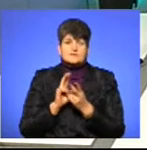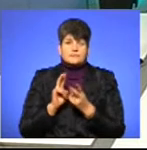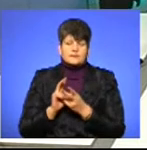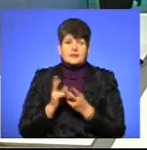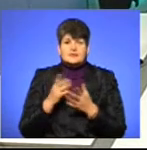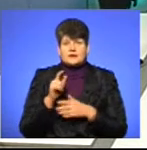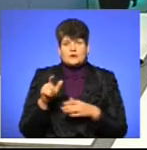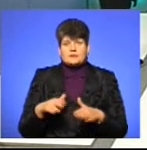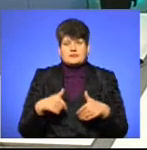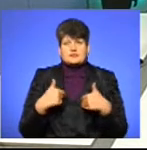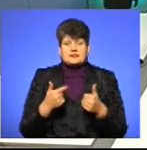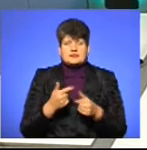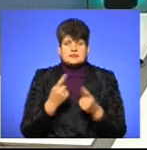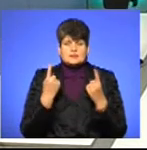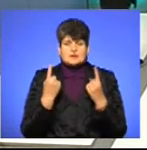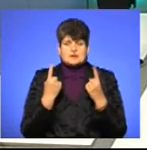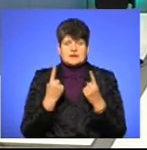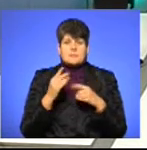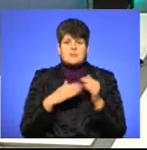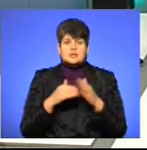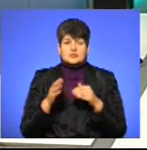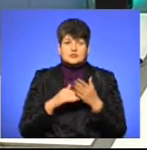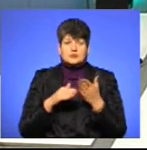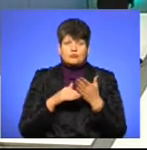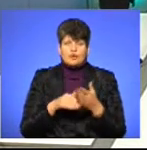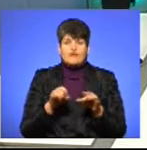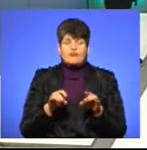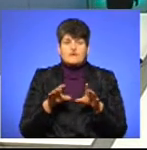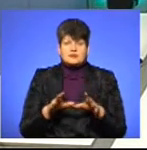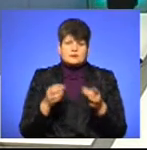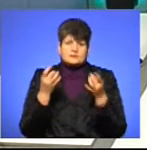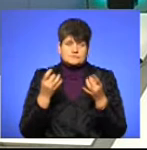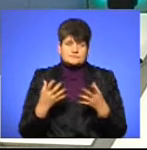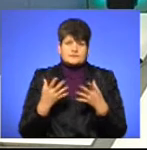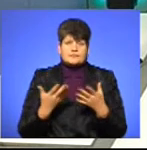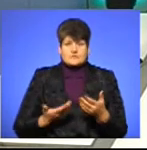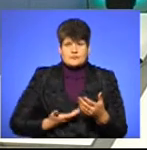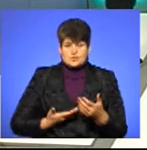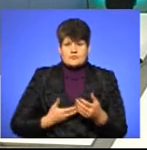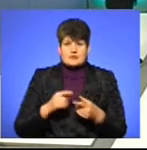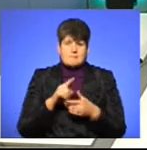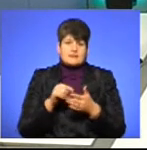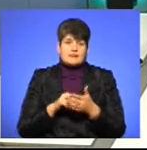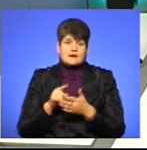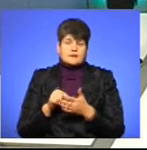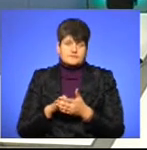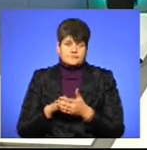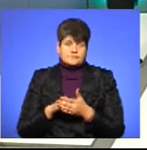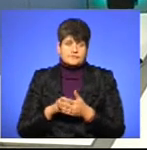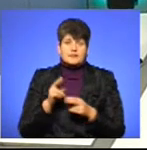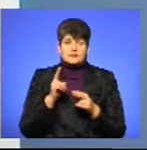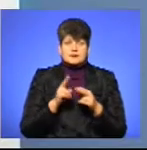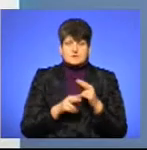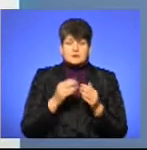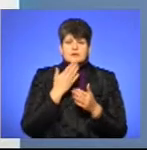де людям надається посильна практична допомога у вирішенні повсякденних побутових питань. І наостанок,